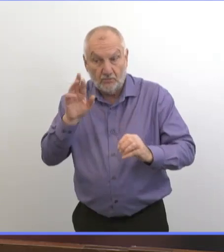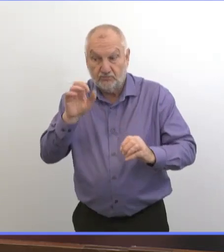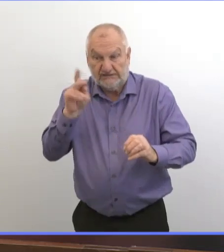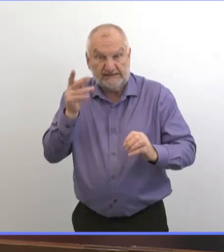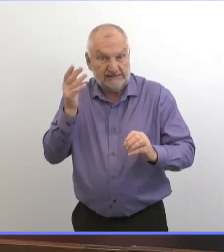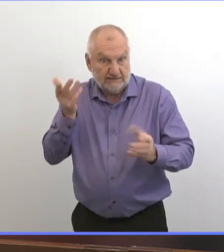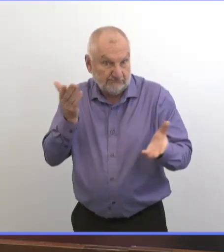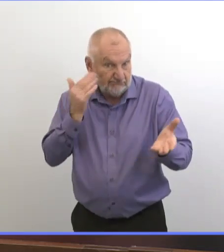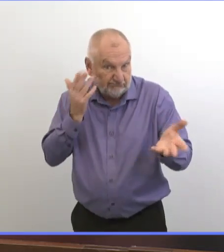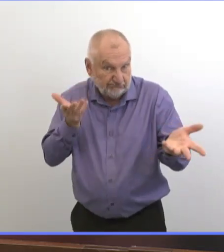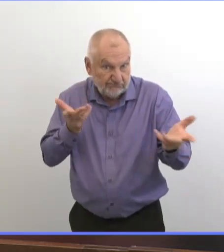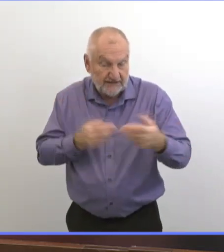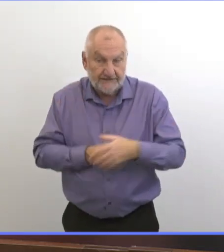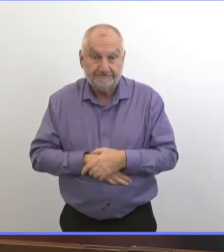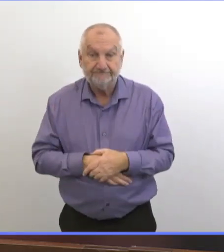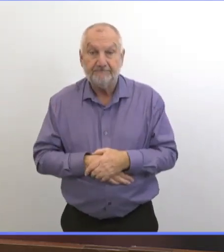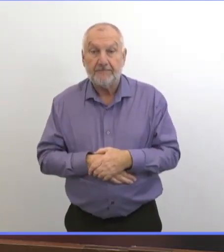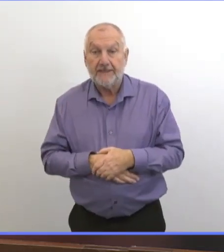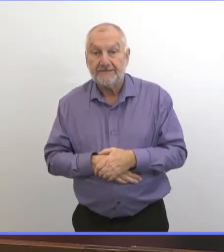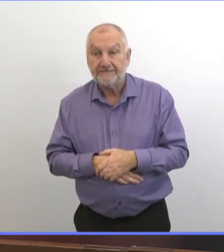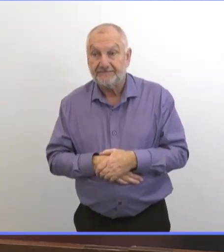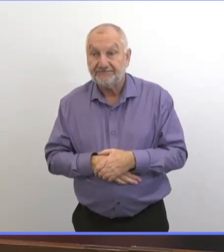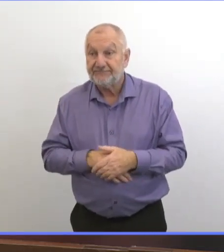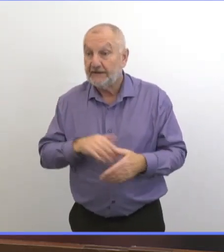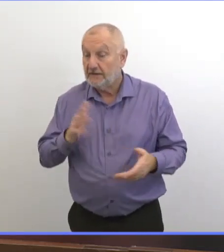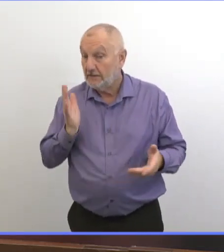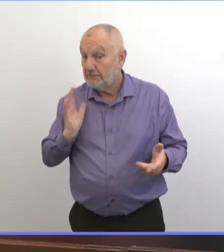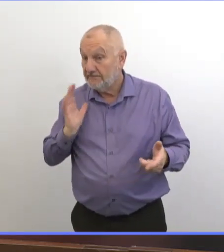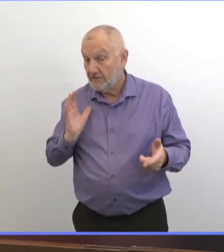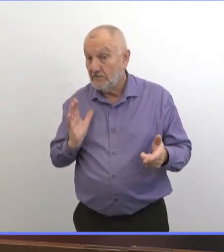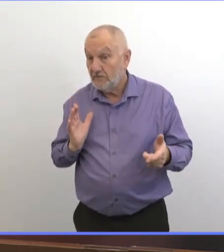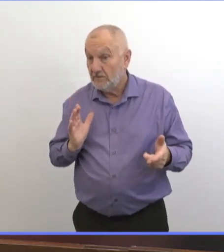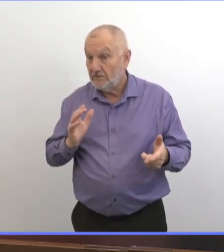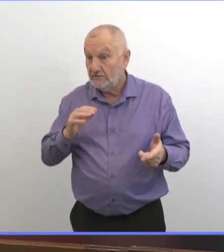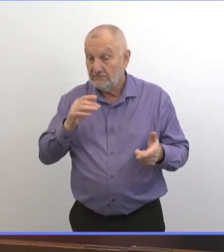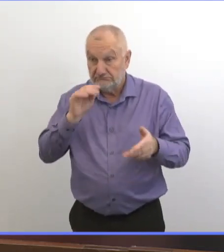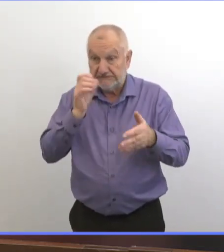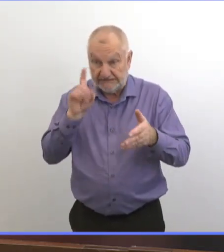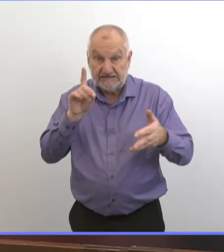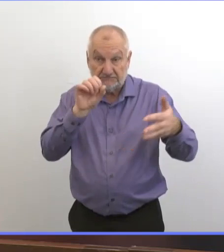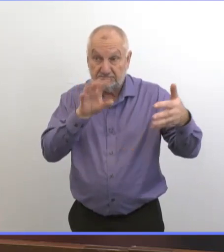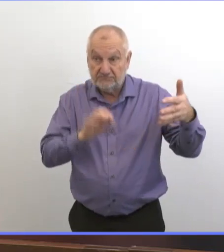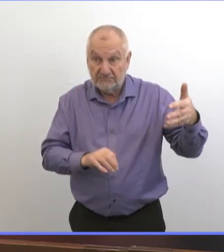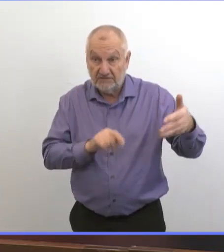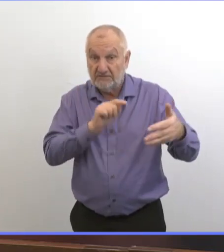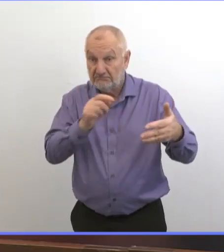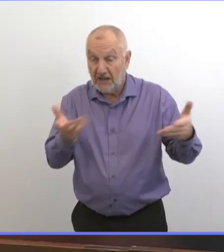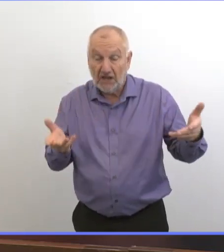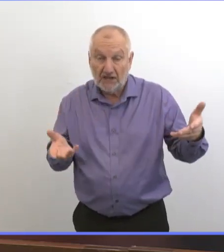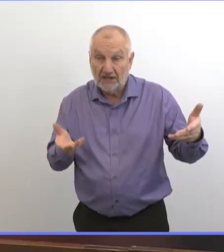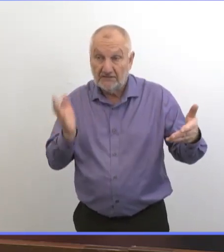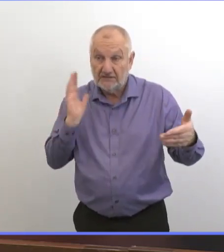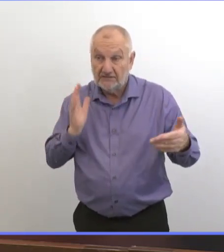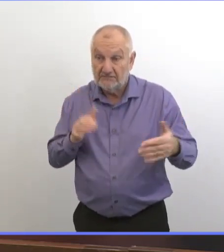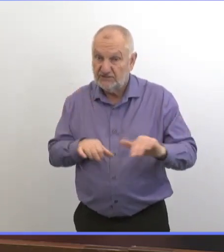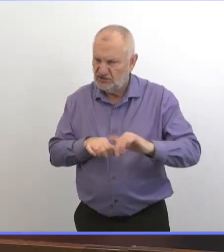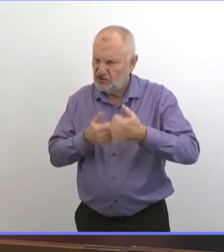C'est quelque chose qu'on a déjà fait par le passé. C'est un défi. Parce que quand on commence à parler